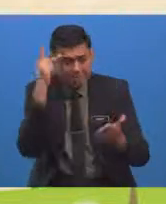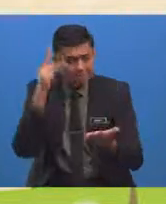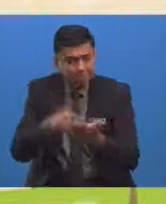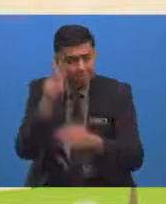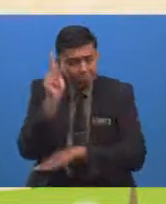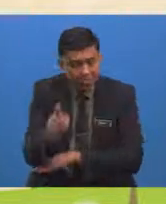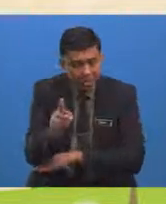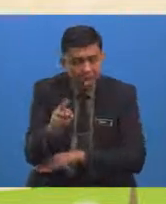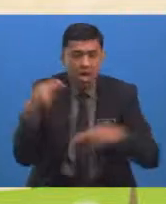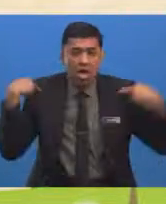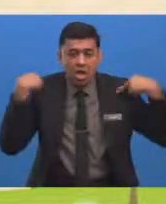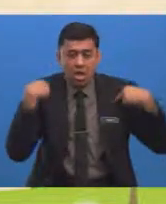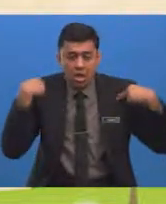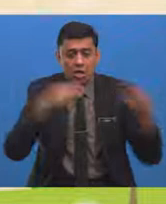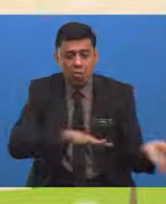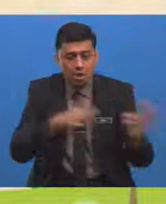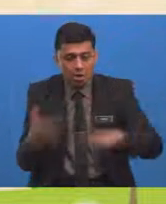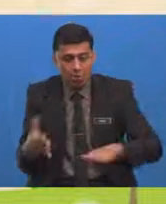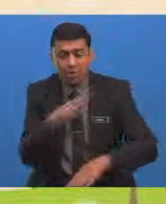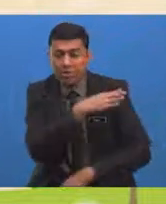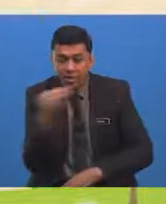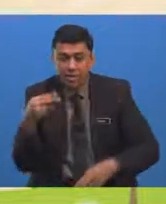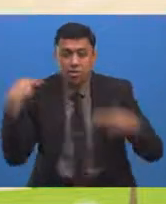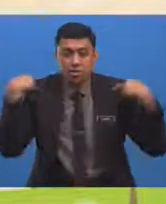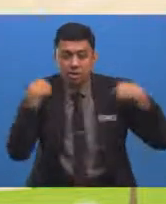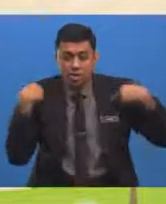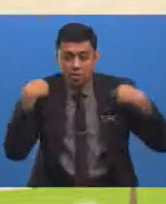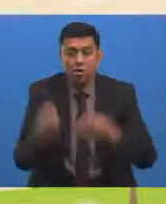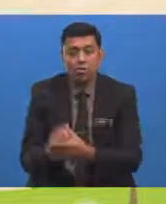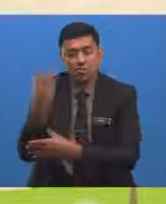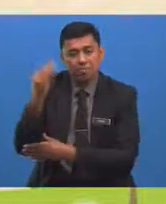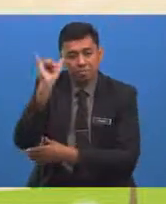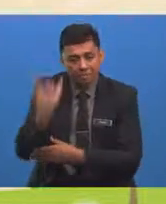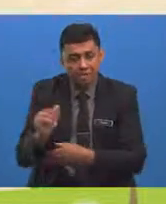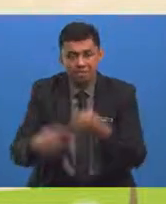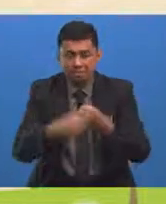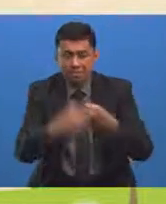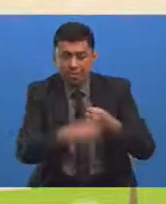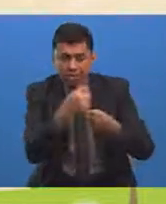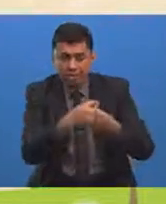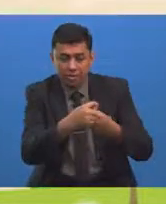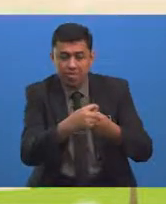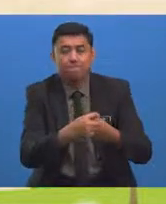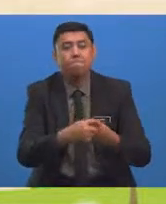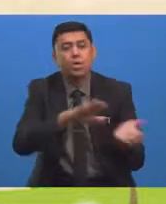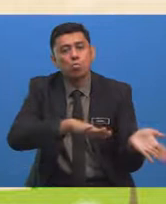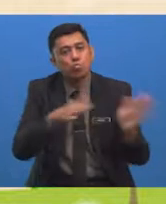haiwan pupus serta haiwan dan tumbuhan yang diancam kepupusan